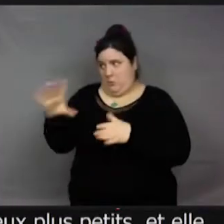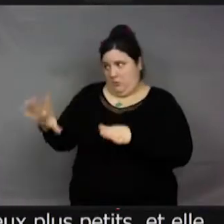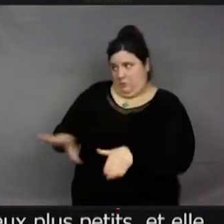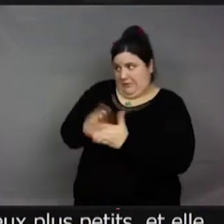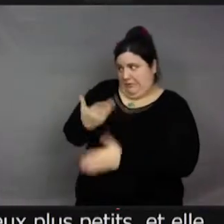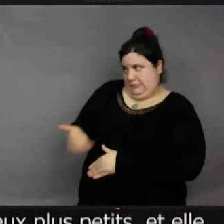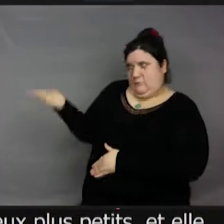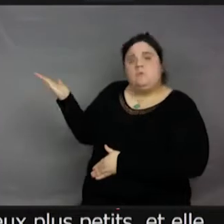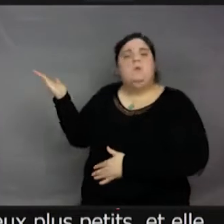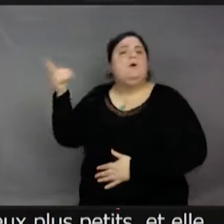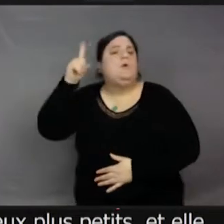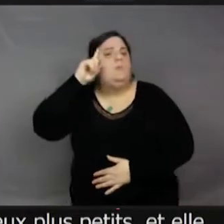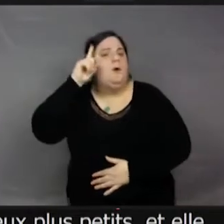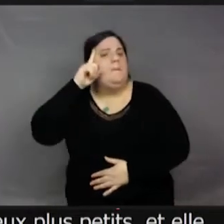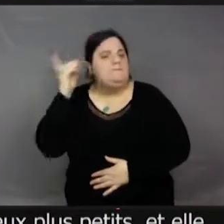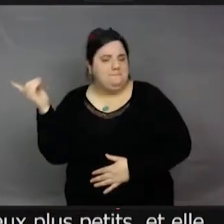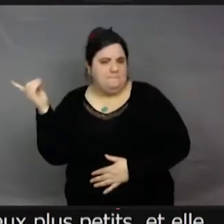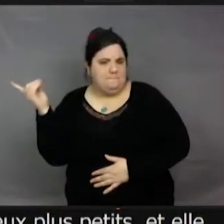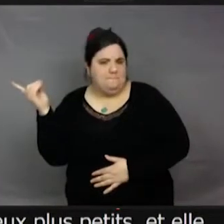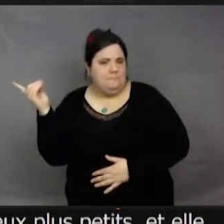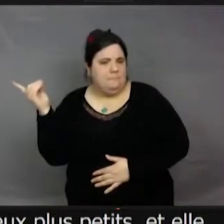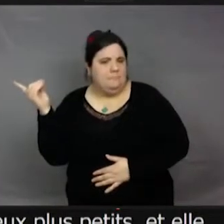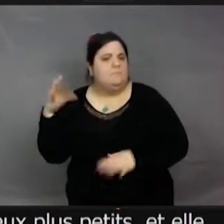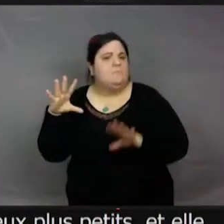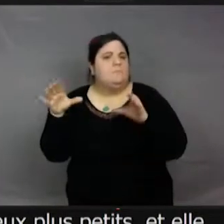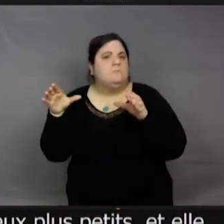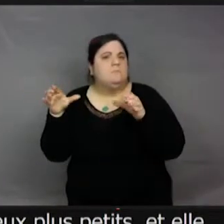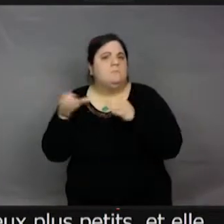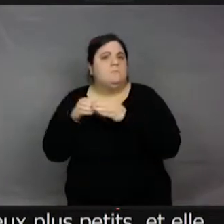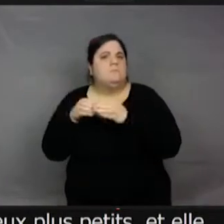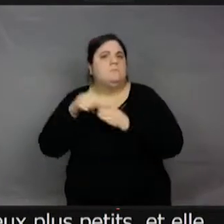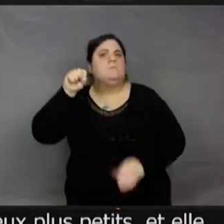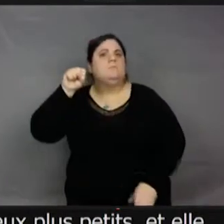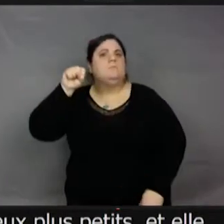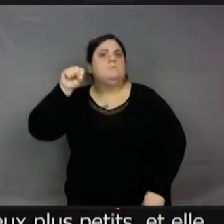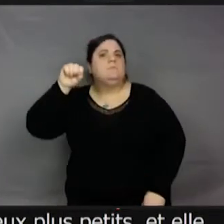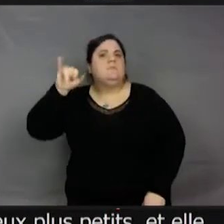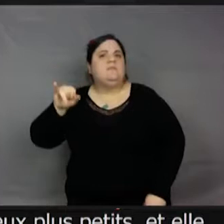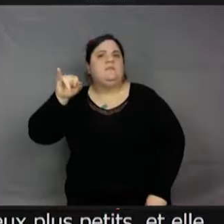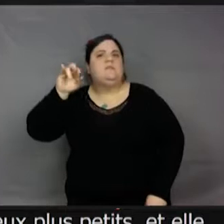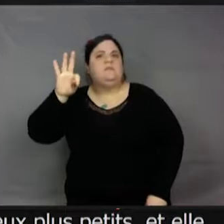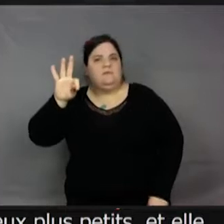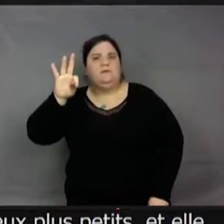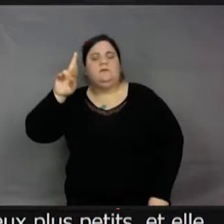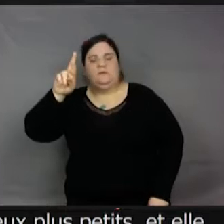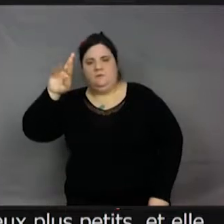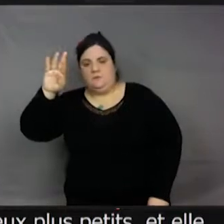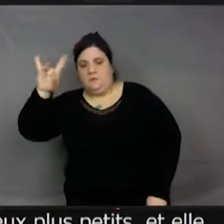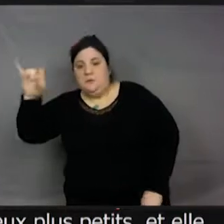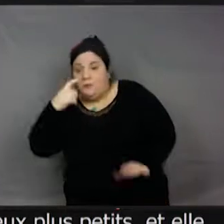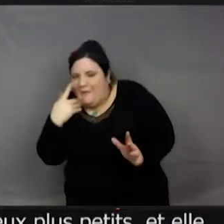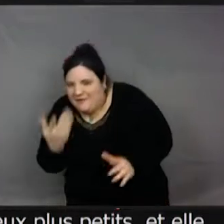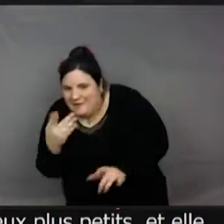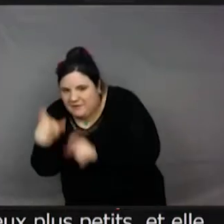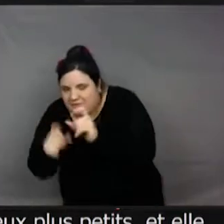Ça, c'est un individu d'un groupe qu'on appelle les cirfs ceinturés, qui c'est des petites... Des cirfs, donc bravo pour ceux qui ont trouvé le nom de la famille. Les